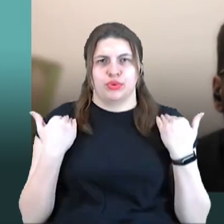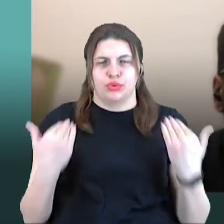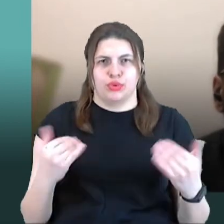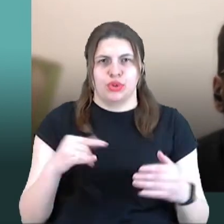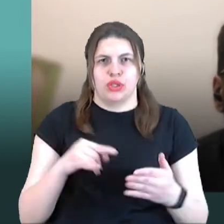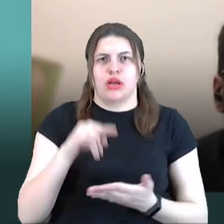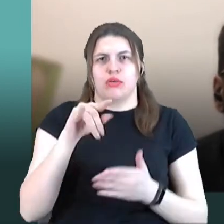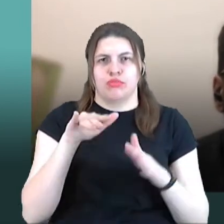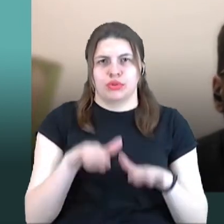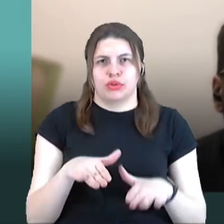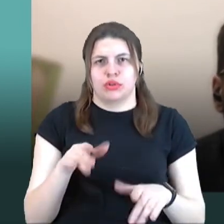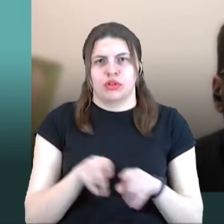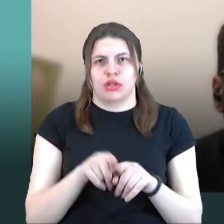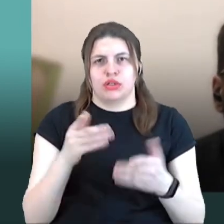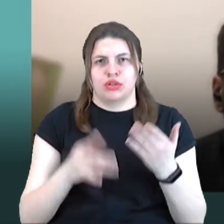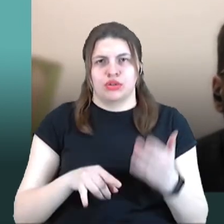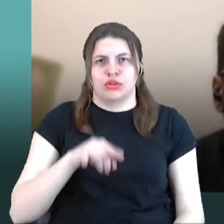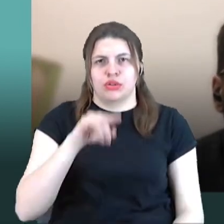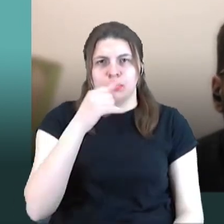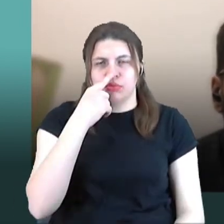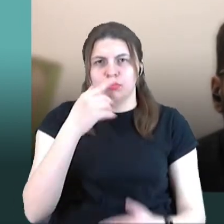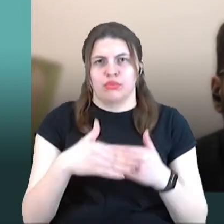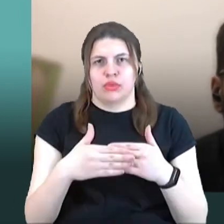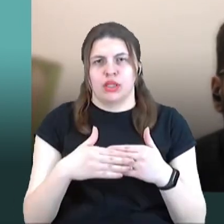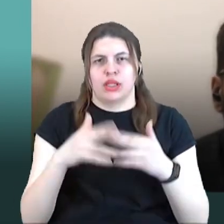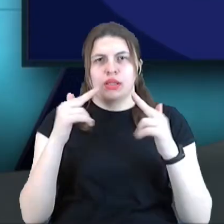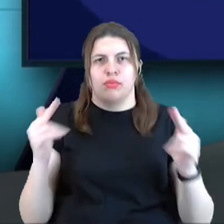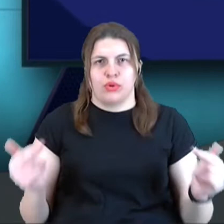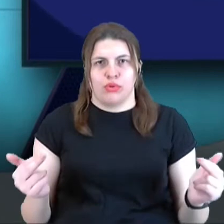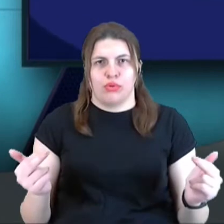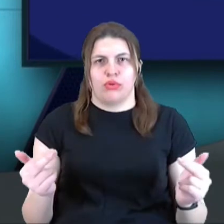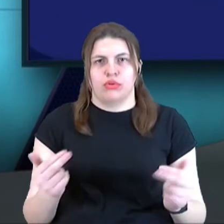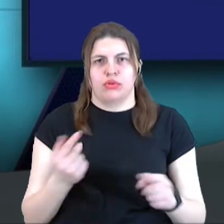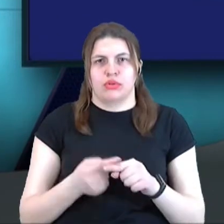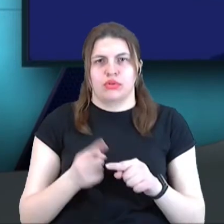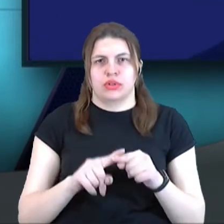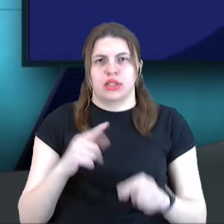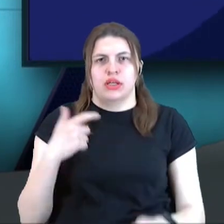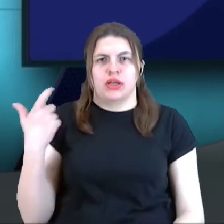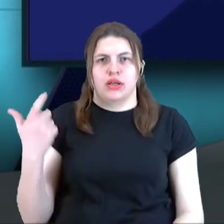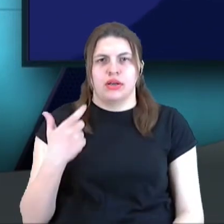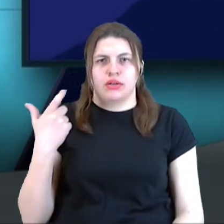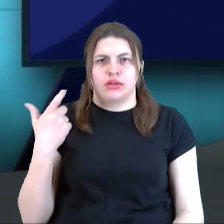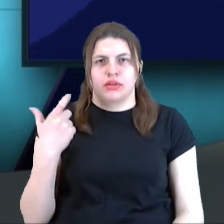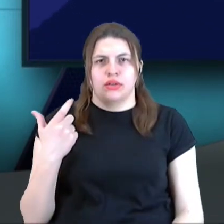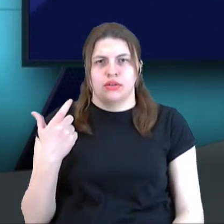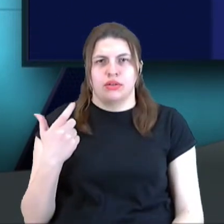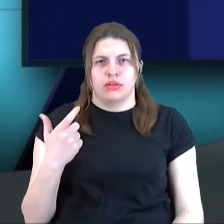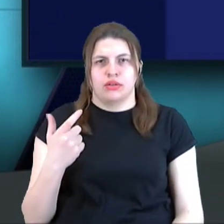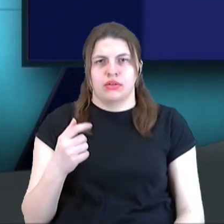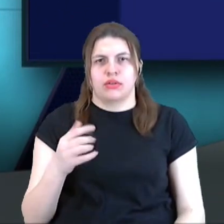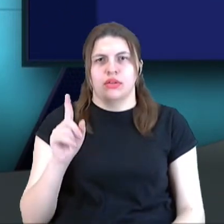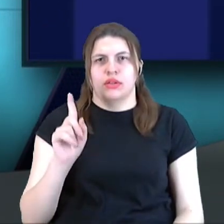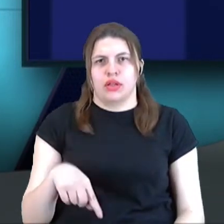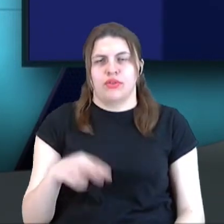так, якщо для авіації не дуже далечко, це Дніпро, це Харків, і навіть той же